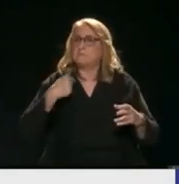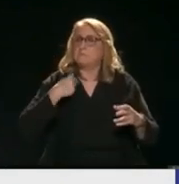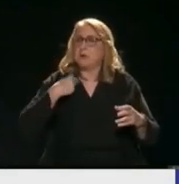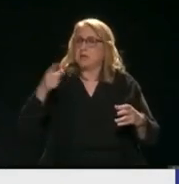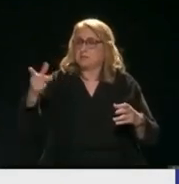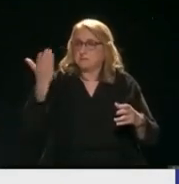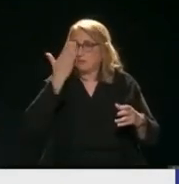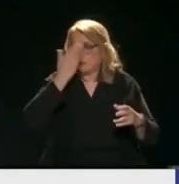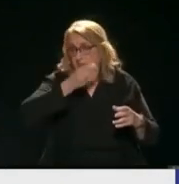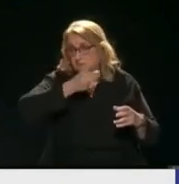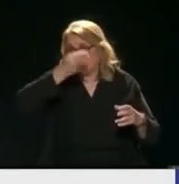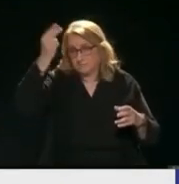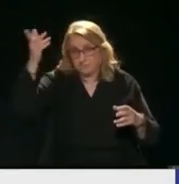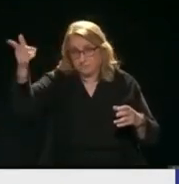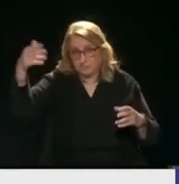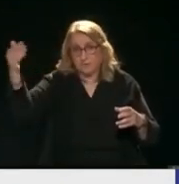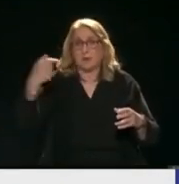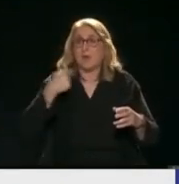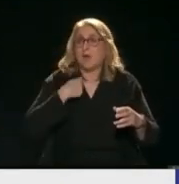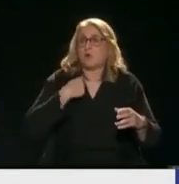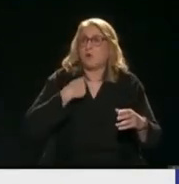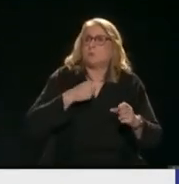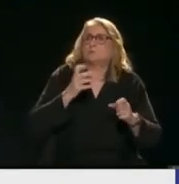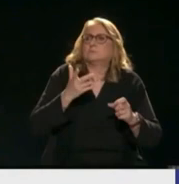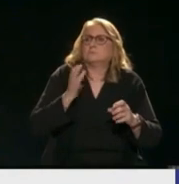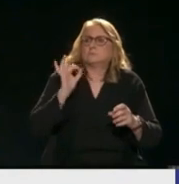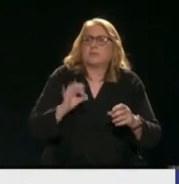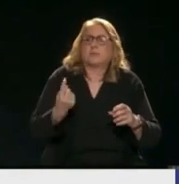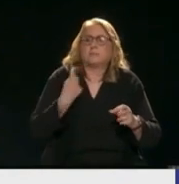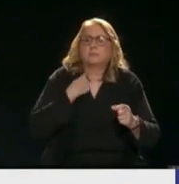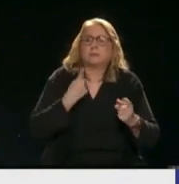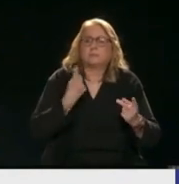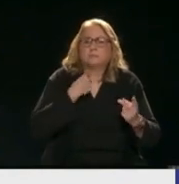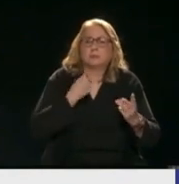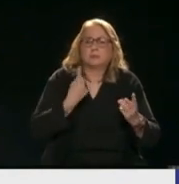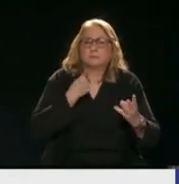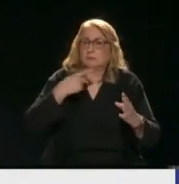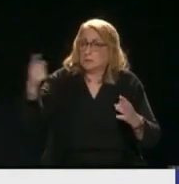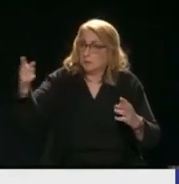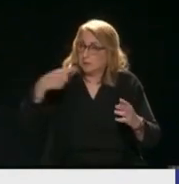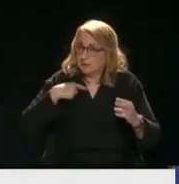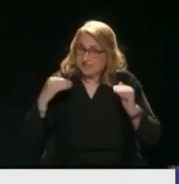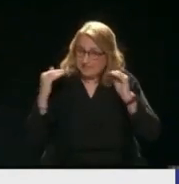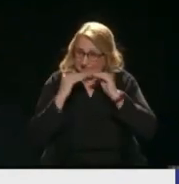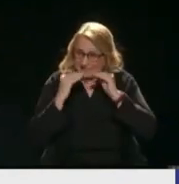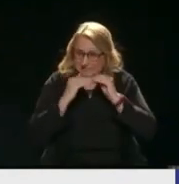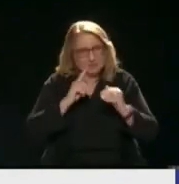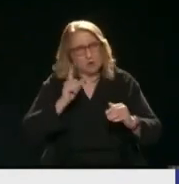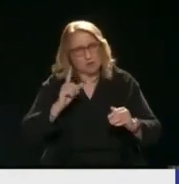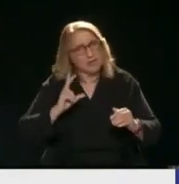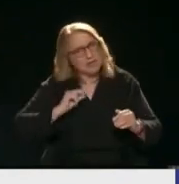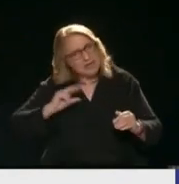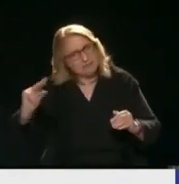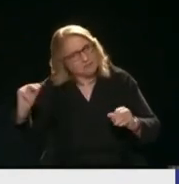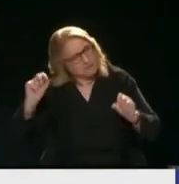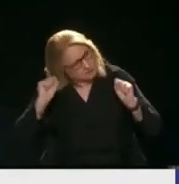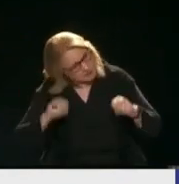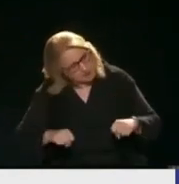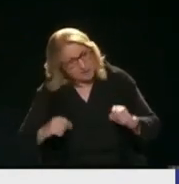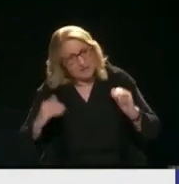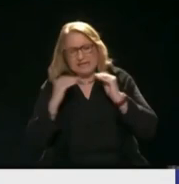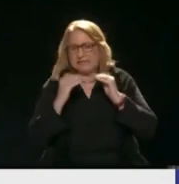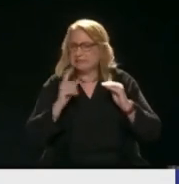στην ίδια τάξη Αυτό δεν μας κόβει την ισότητα Είμαστε ίσοι δεν είμαστε ίδιοι Έχει παραξηγηθεί η ισότητα Γι' αυτό και κανιά φορά Τα πολιτικά άνδρια και αλλά